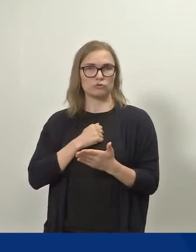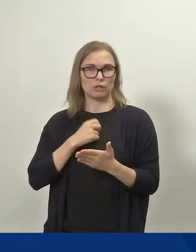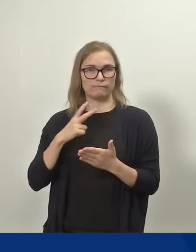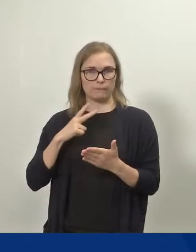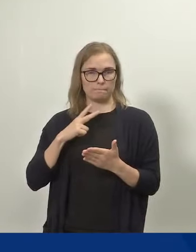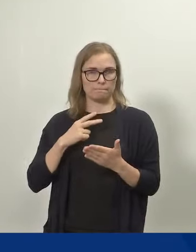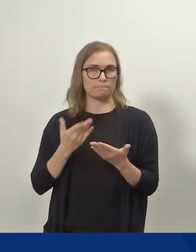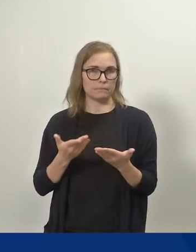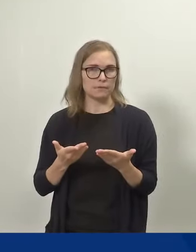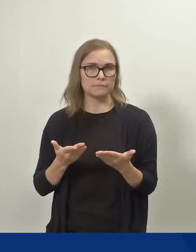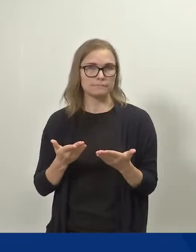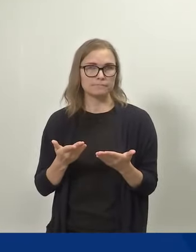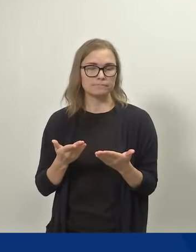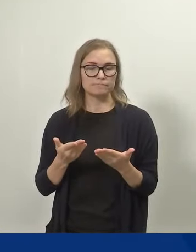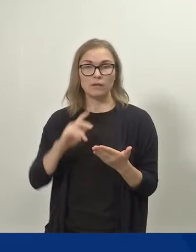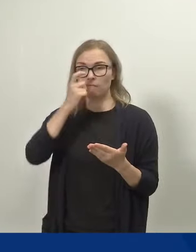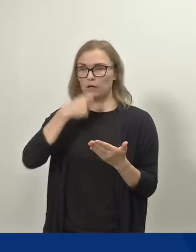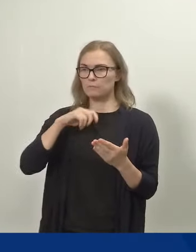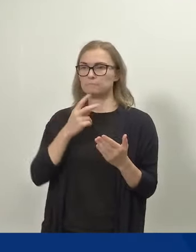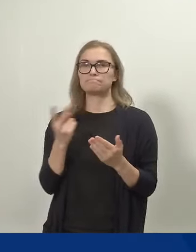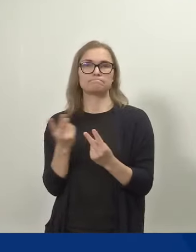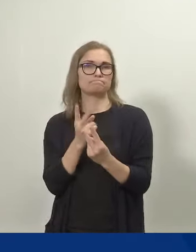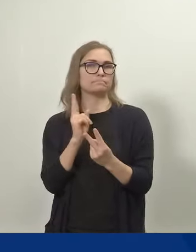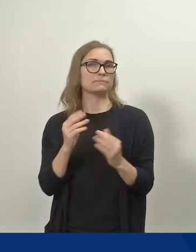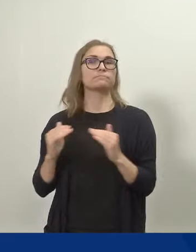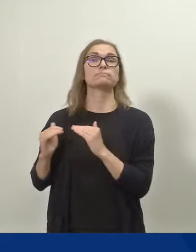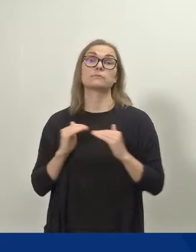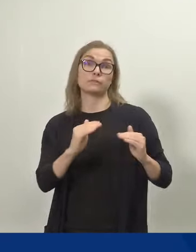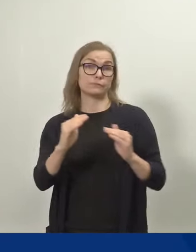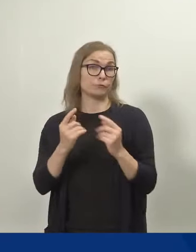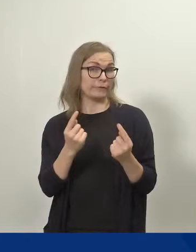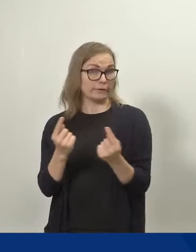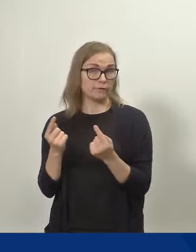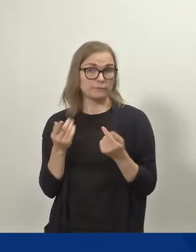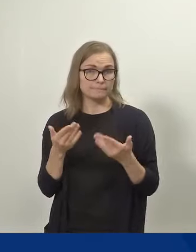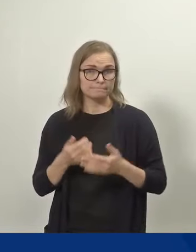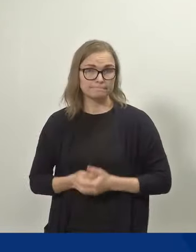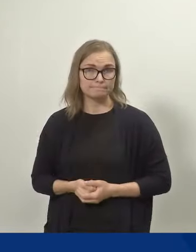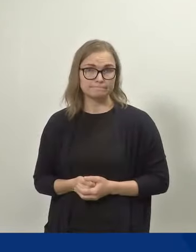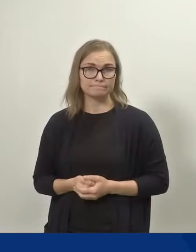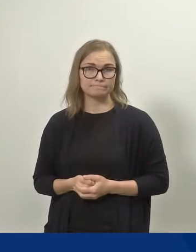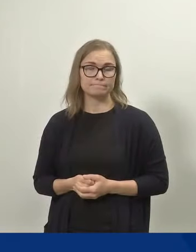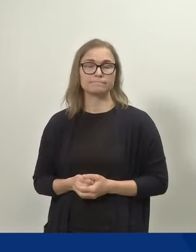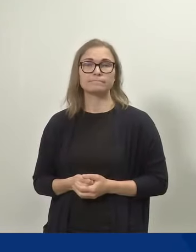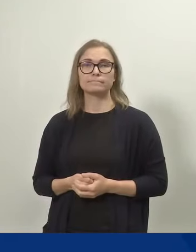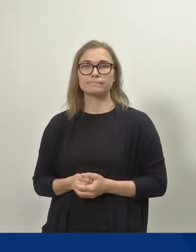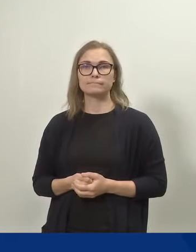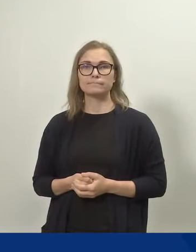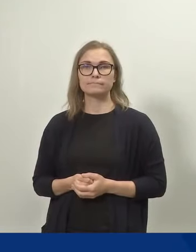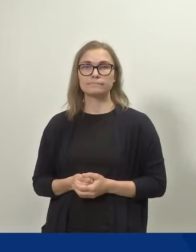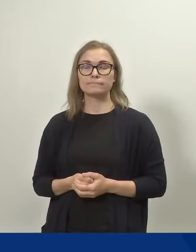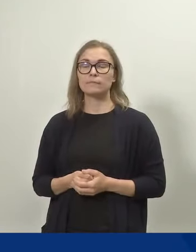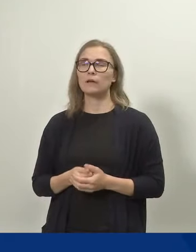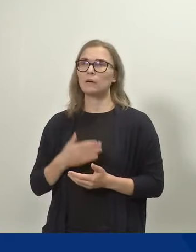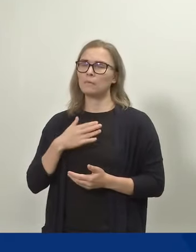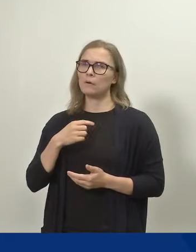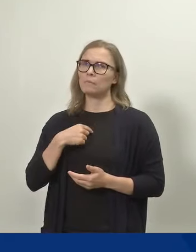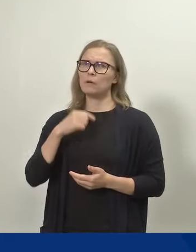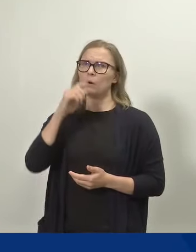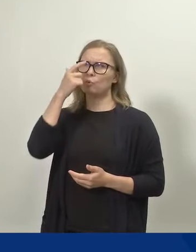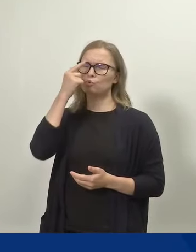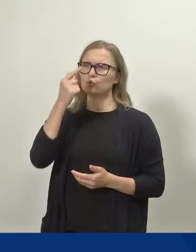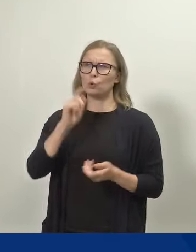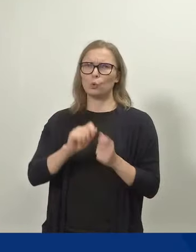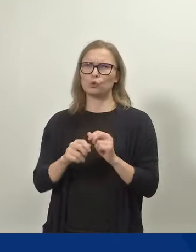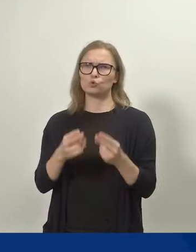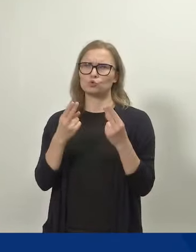vapaita. Vanhemmat ovat tasa-arvoisessa asemassa. Uskon, että tällä uudistuksella on